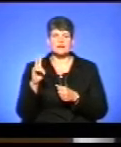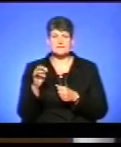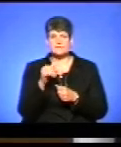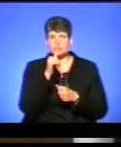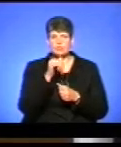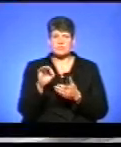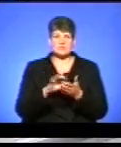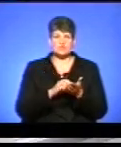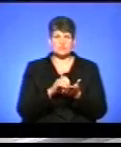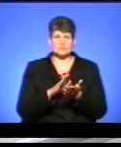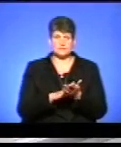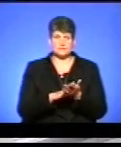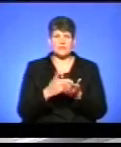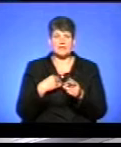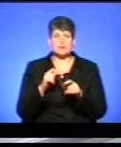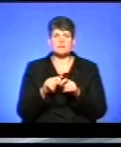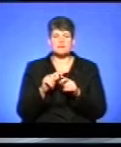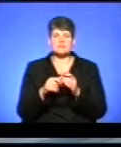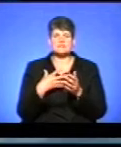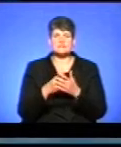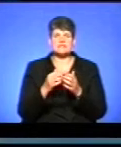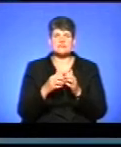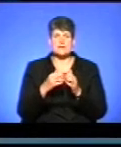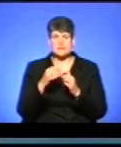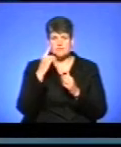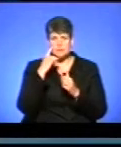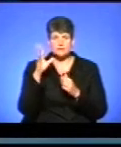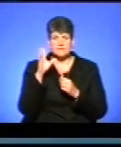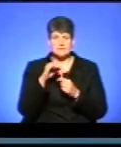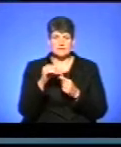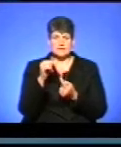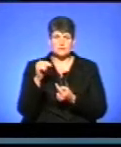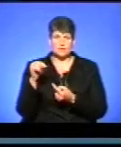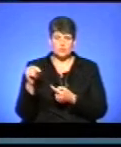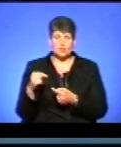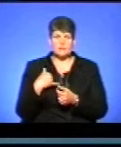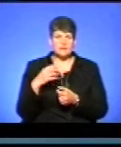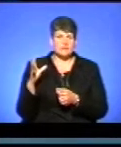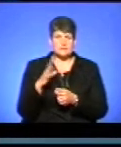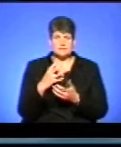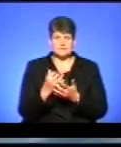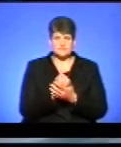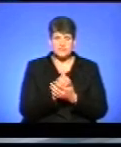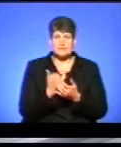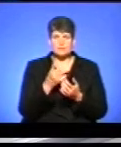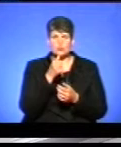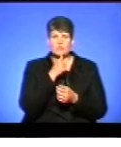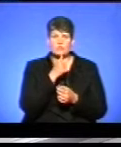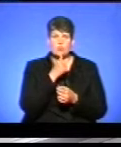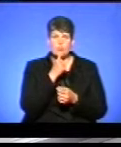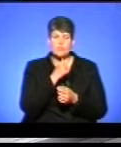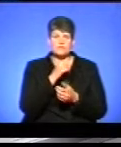зареєструватися. Я перевірила свій середній бал, щоб все сходилося, і в мене все зійшлося. І зараз я буду випробувати